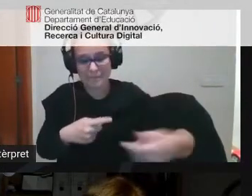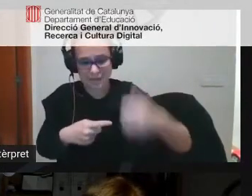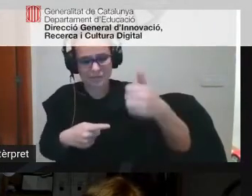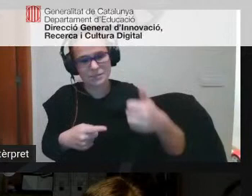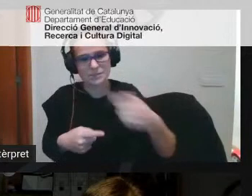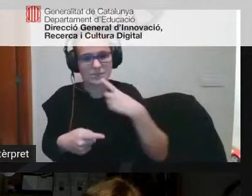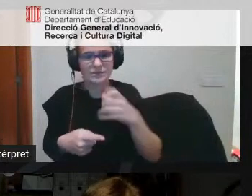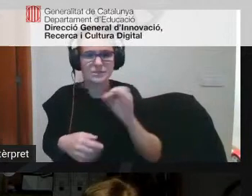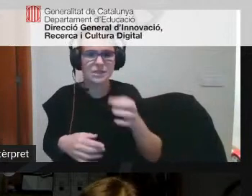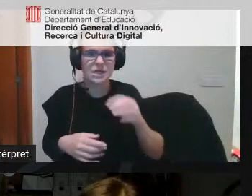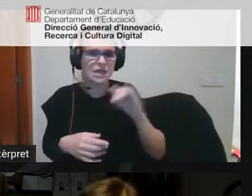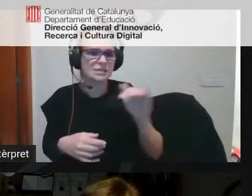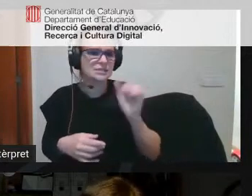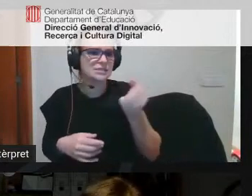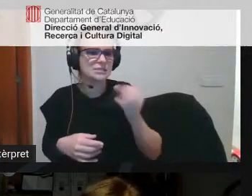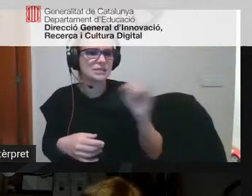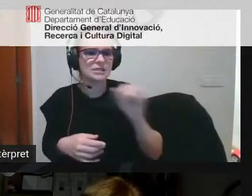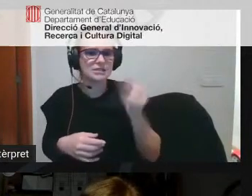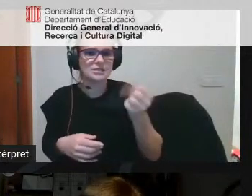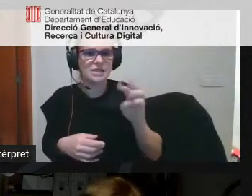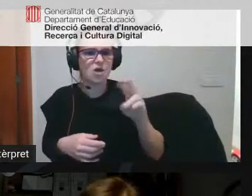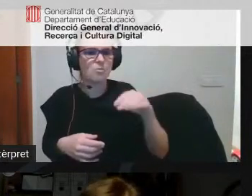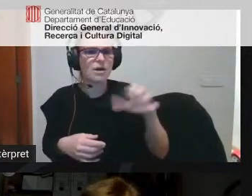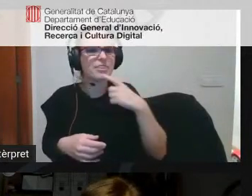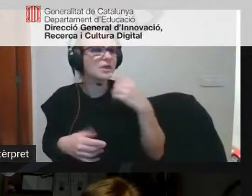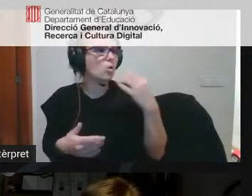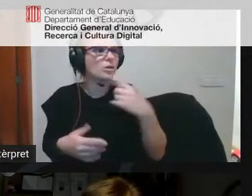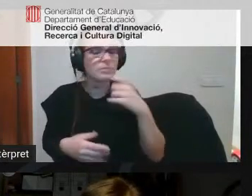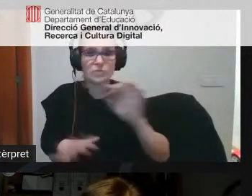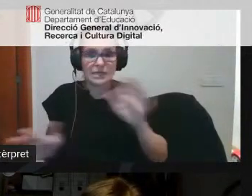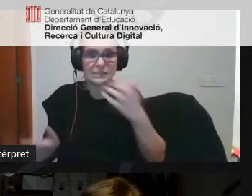però sí era només si ho havíeu fet hi ha algú dels altres